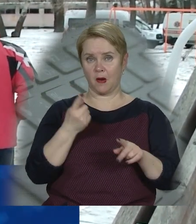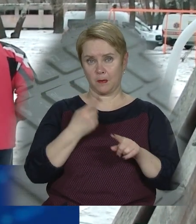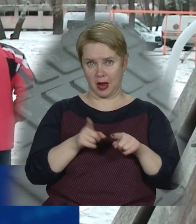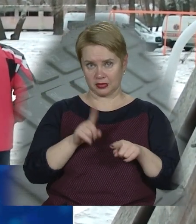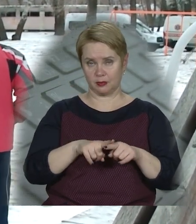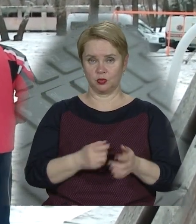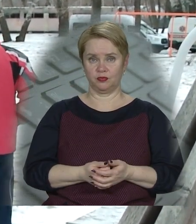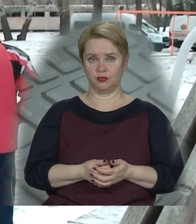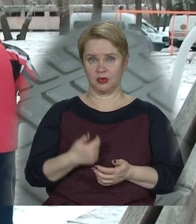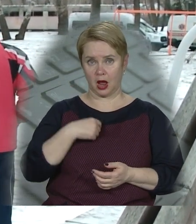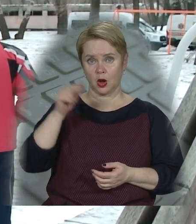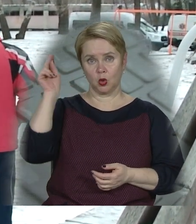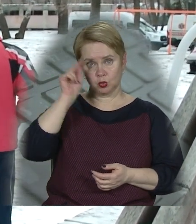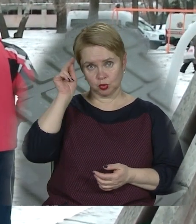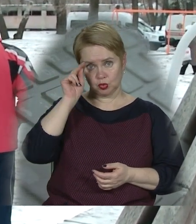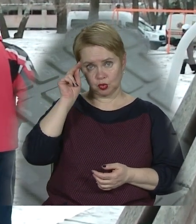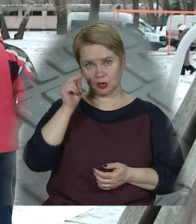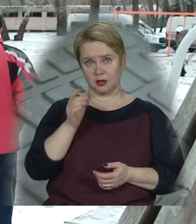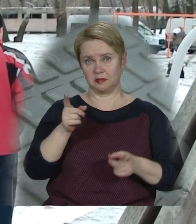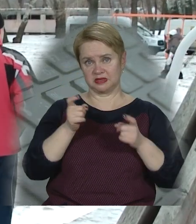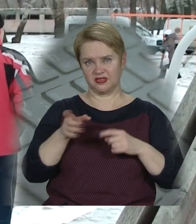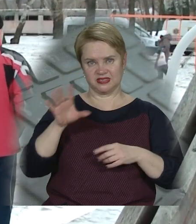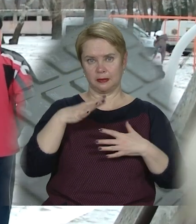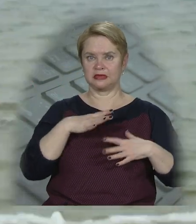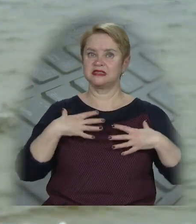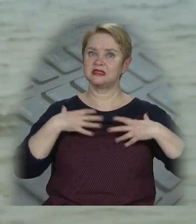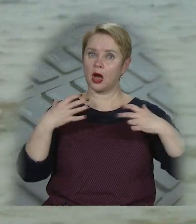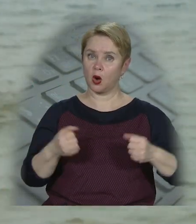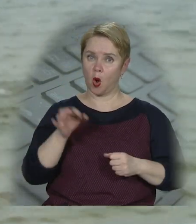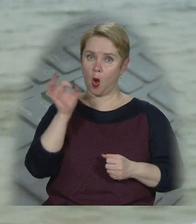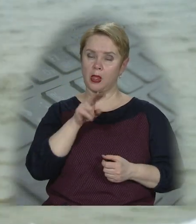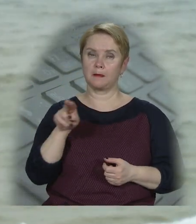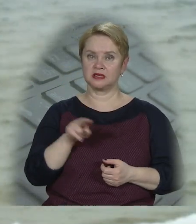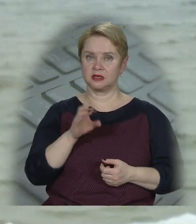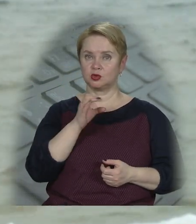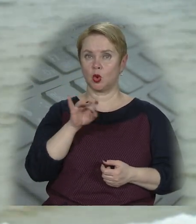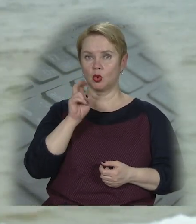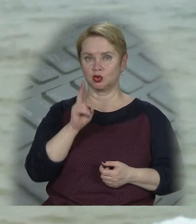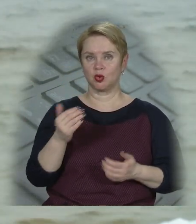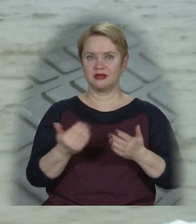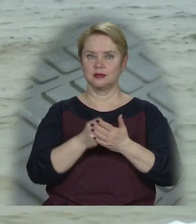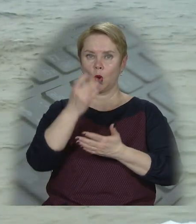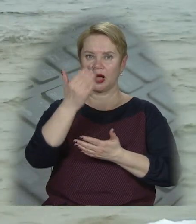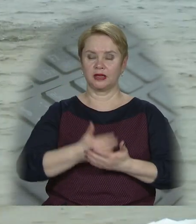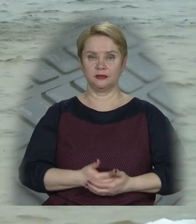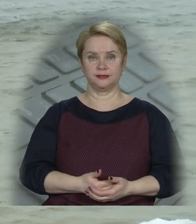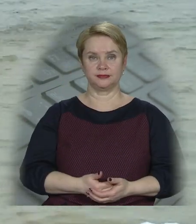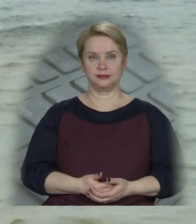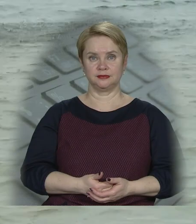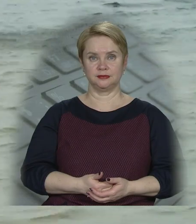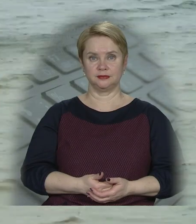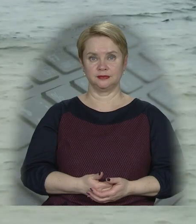Тому і учусь, і призвиваю всіх бути здоровим. Олена Петрощенкова, Станіслав Сторожук, новини 11